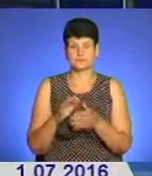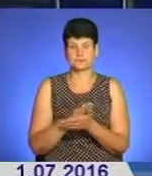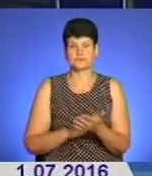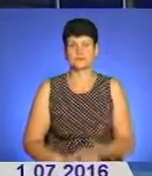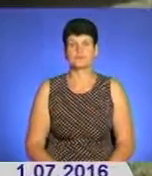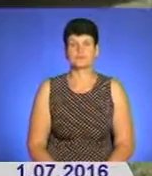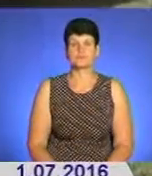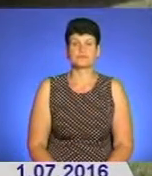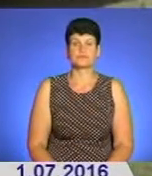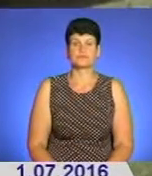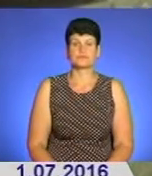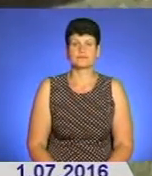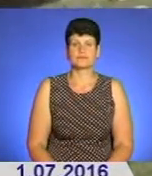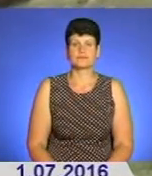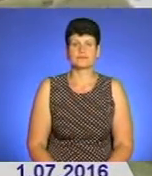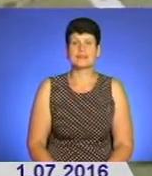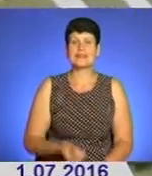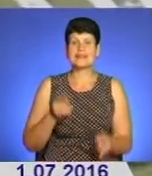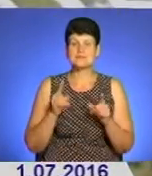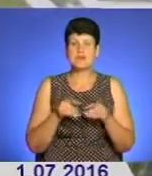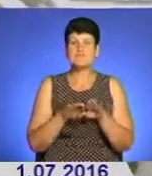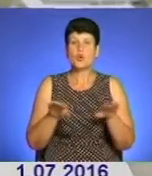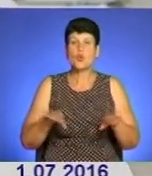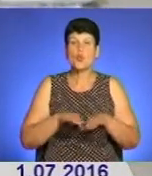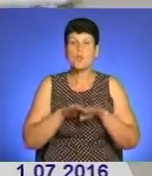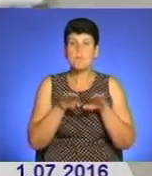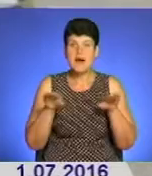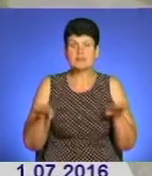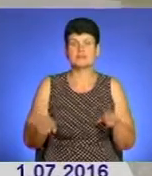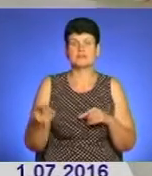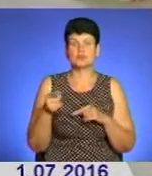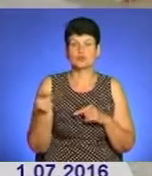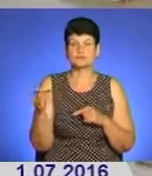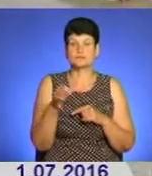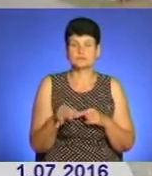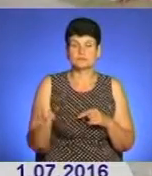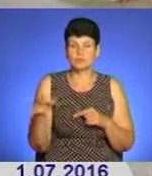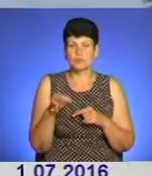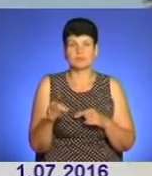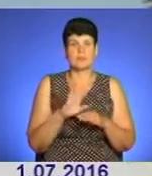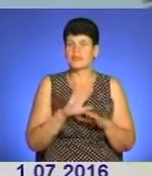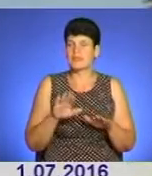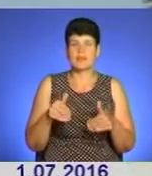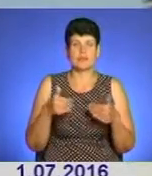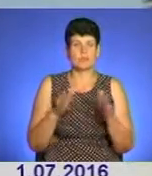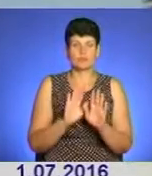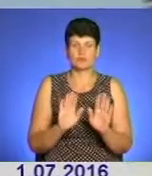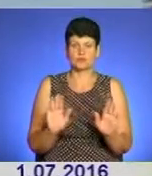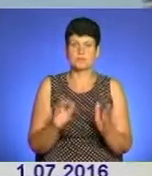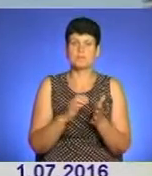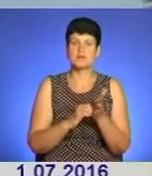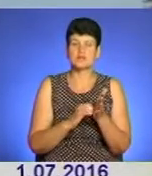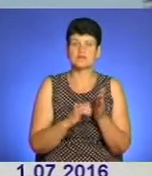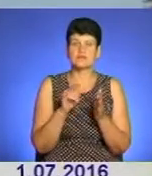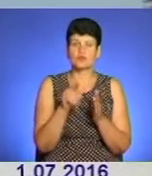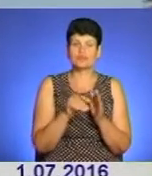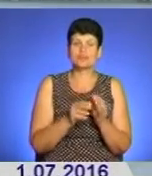Котенко. Насправді купатись у тернопільському ставі синепідеміологи міста не рекомендують. Причина цього